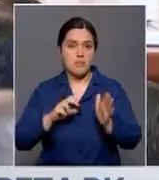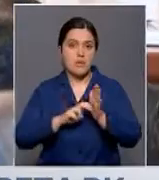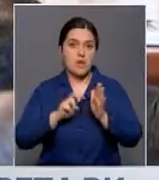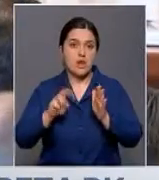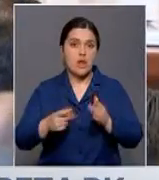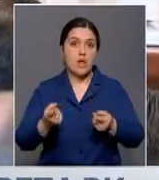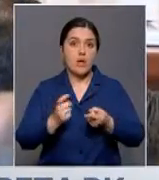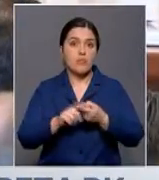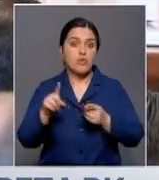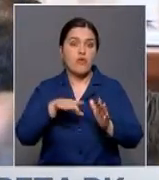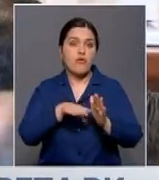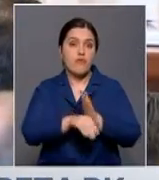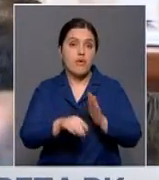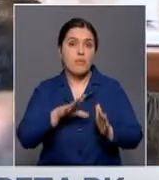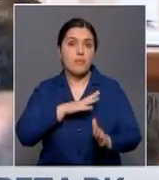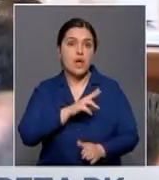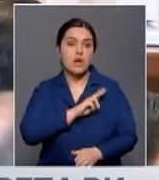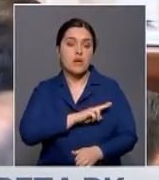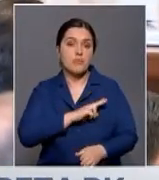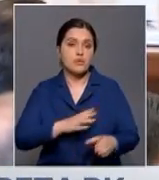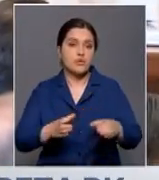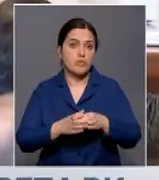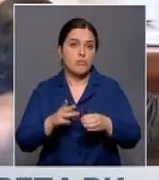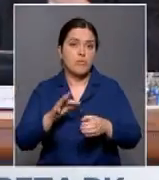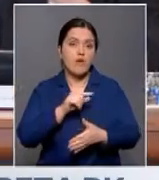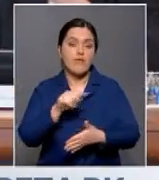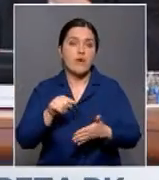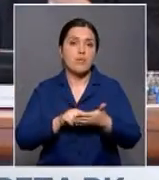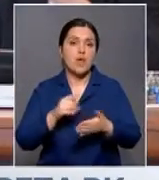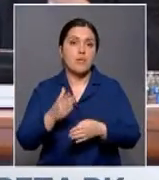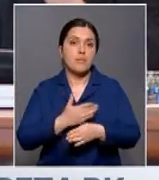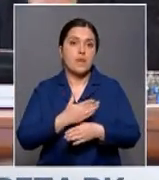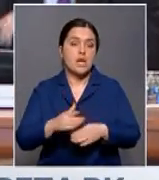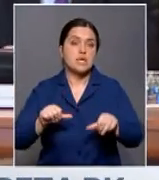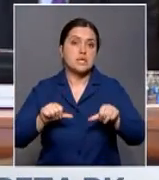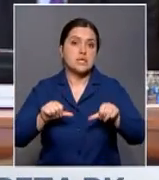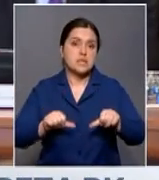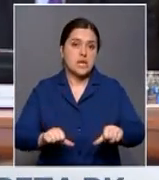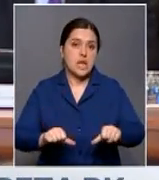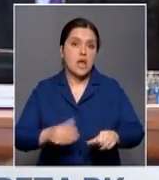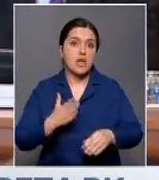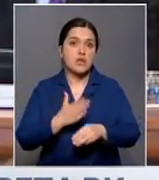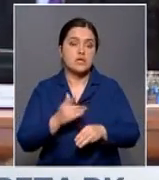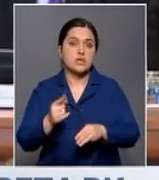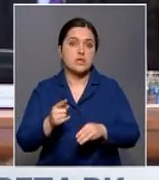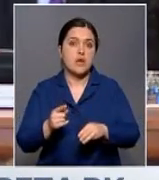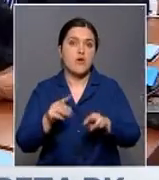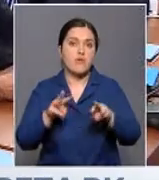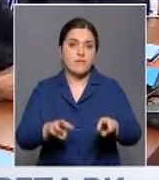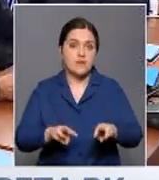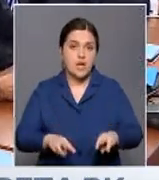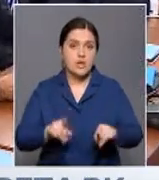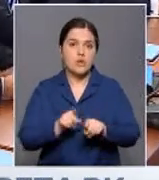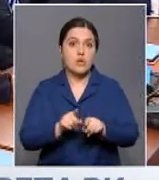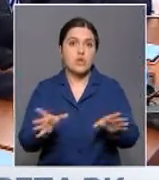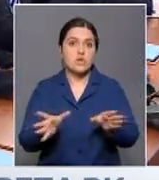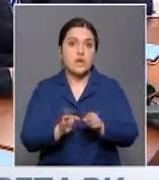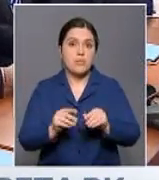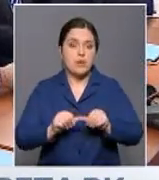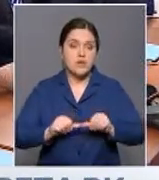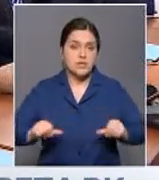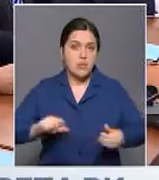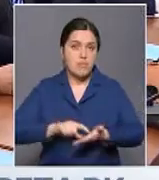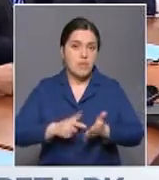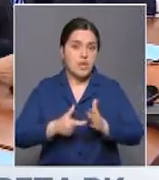что он входил в состав рабочей группы по вопросам перераспределения полномочий между ветвями власти, а также в совместную комиссию палат